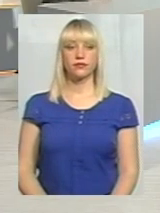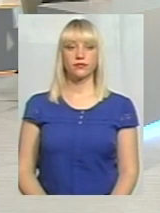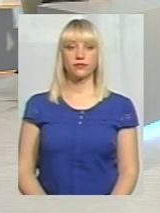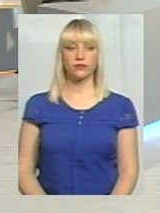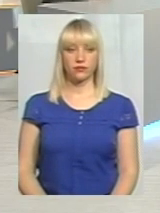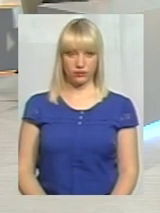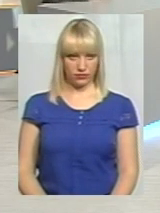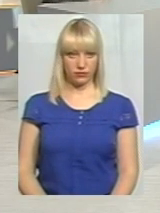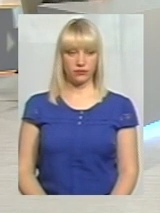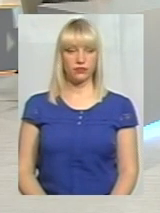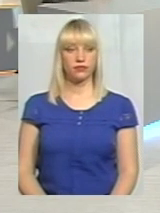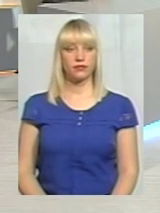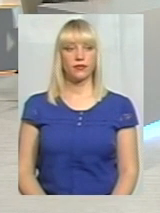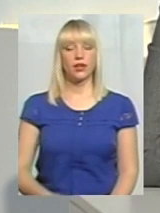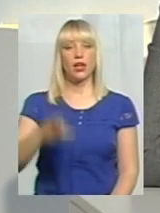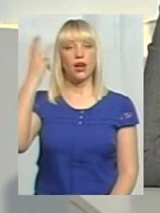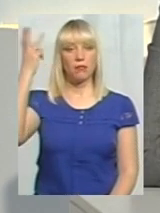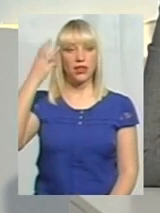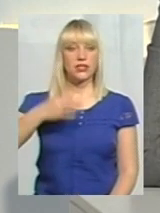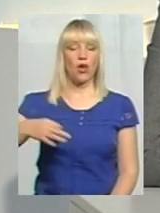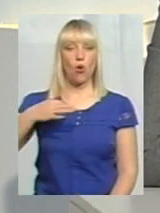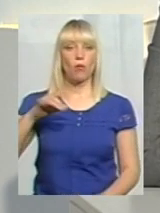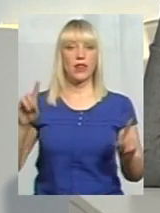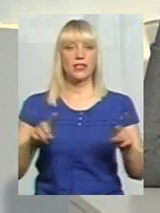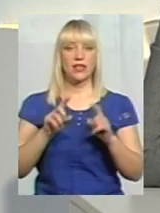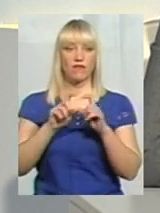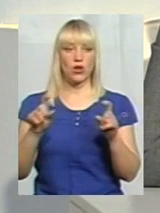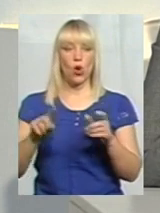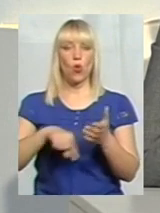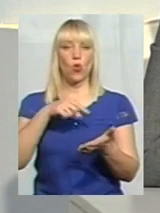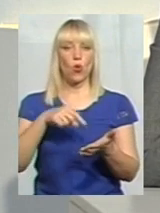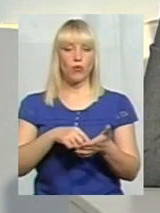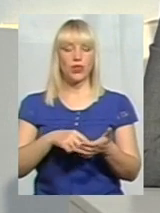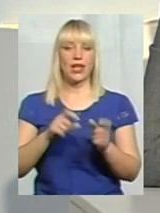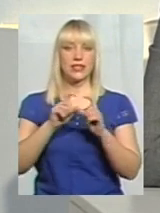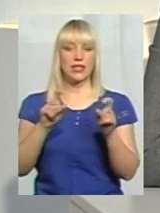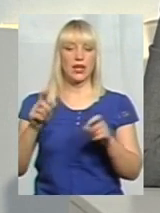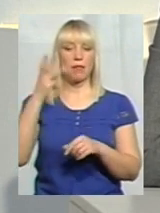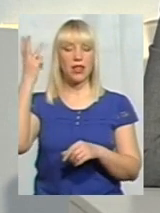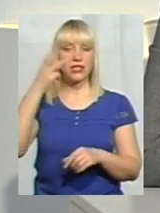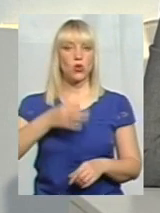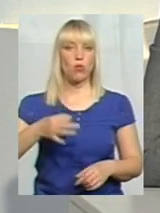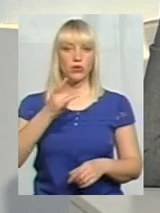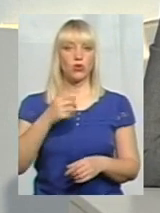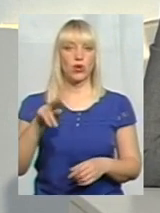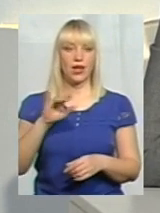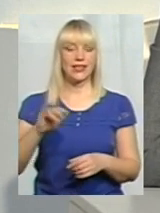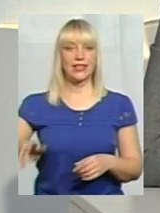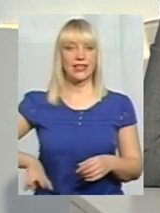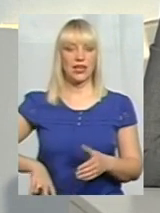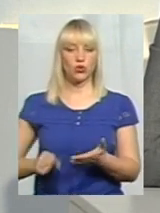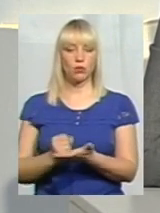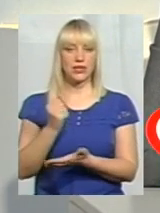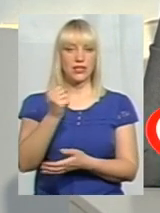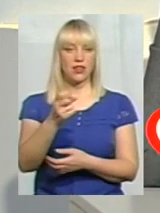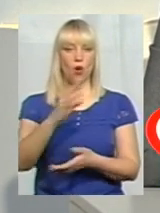Прошу, пані Віталі. Хмельницька обласна філармонія Управління комунальним закладом Хмельницької обласної ради і директор призначається на